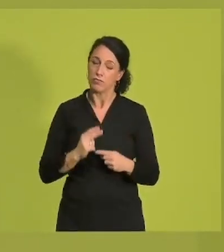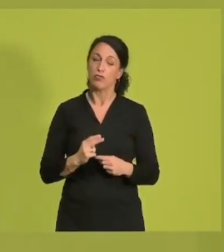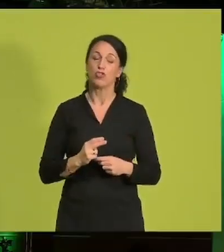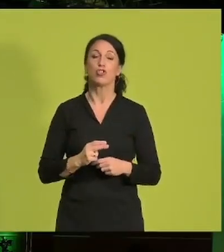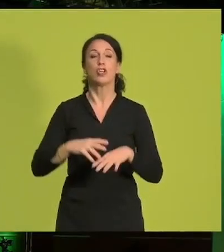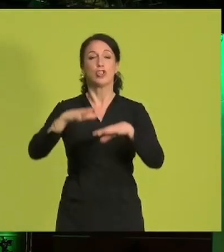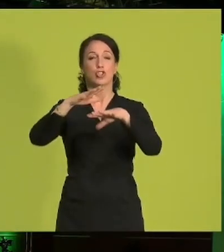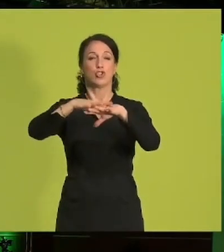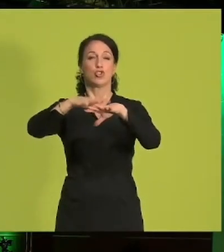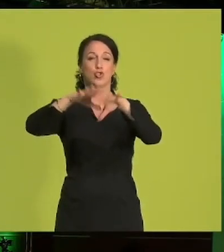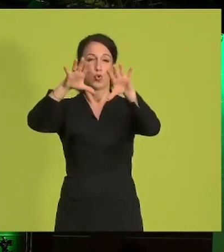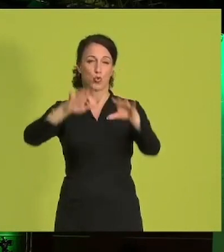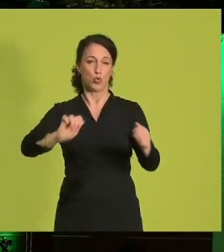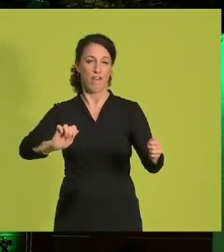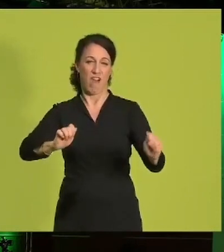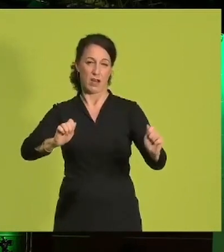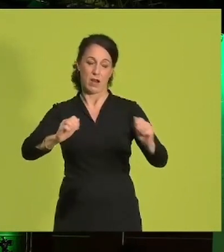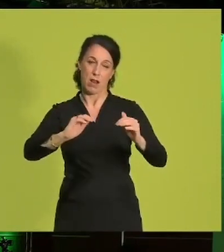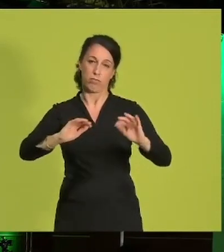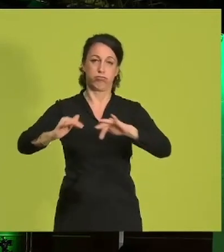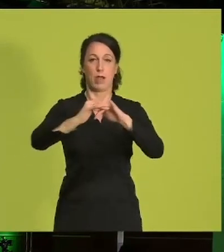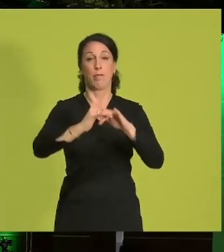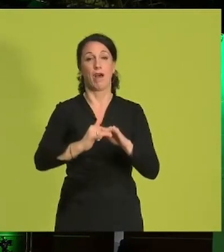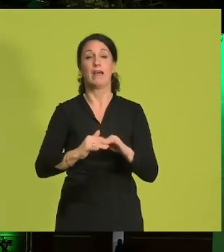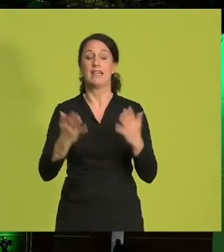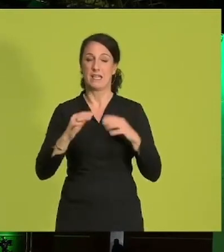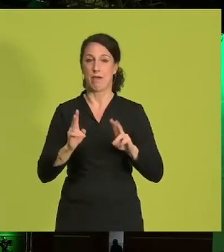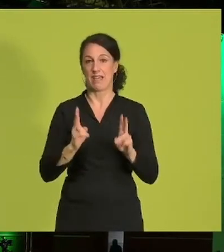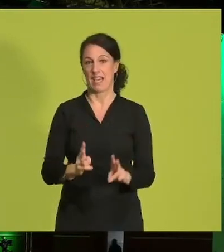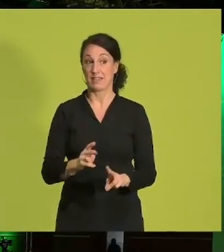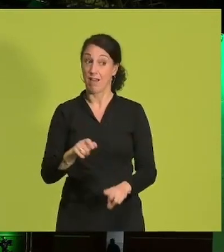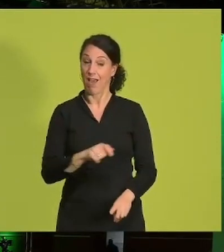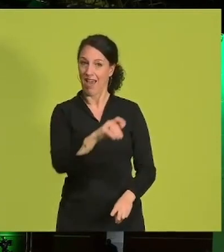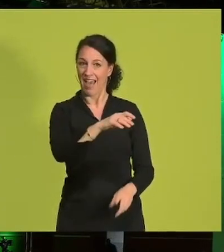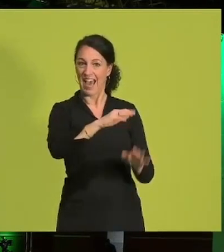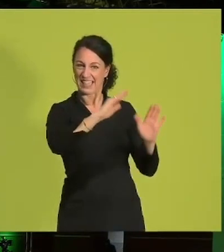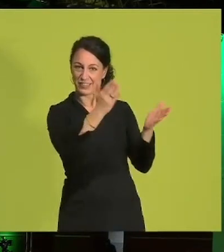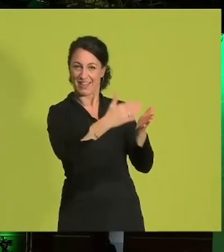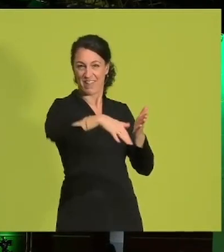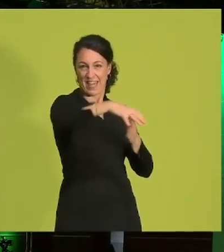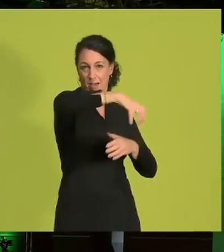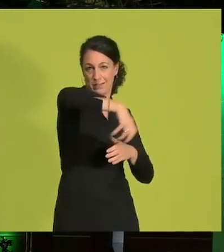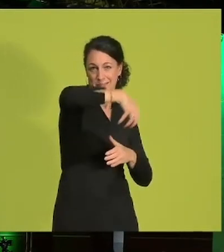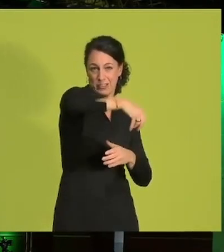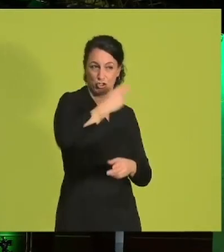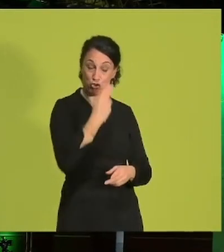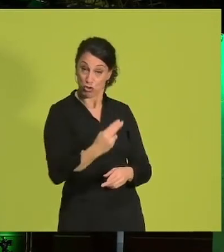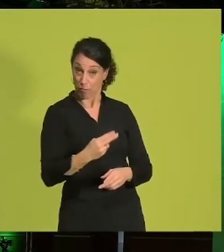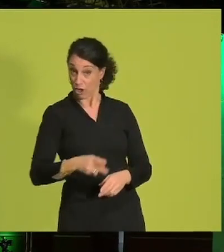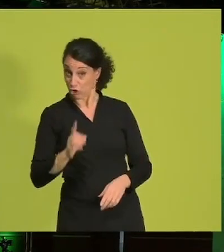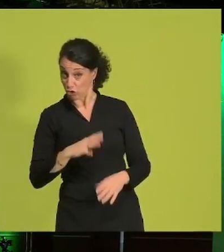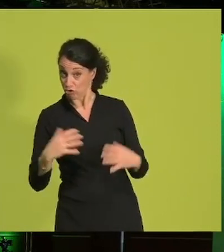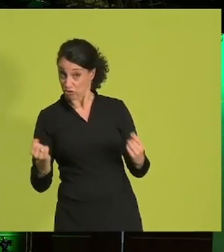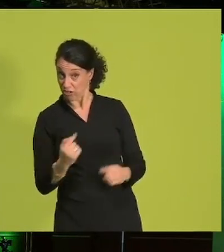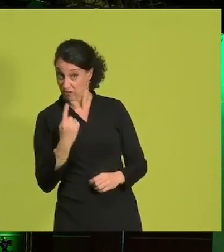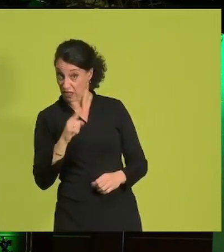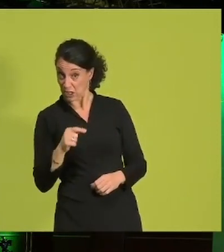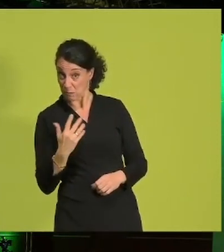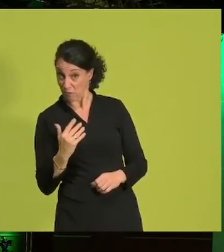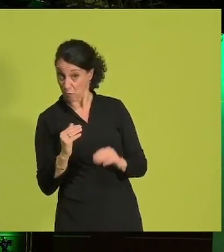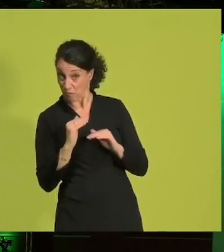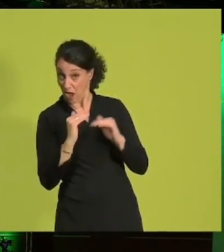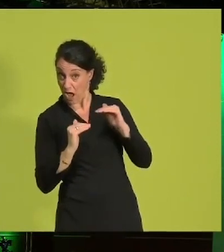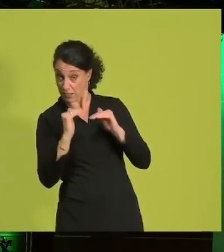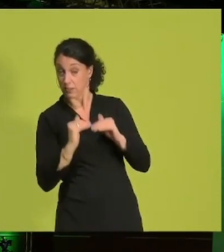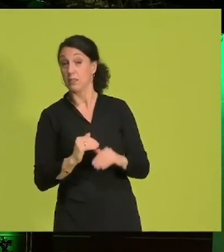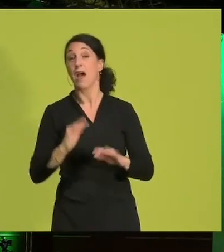Strukturwandel. Im rheinischen Revier wird sich entscheiden, ob wir in NRW und in Deutschland auf einen 1,5-Grad-Fahrt kommen. Ob im